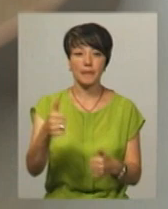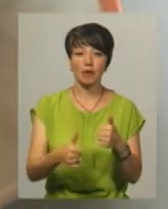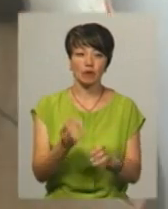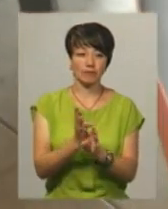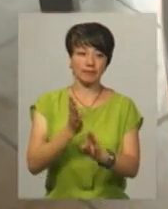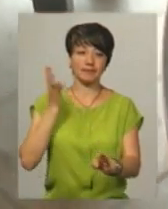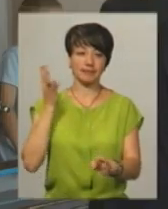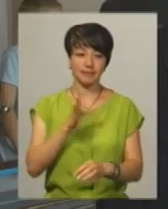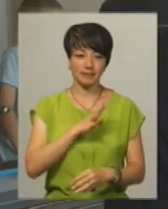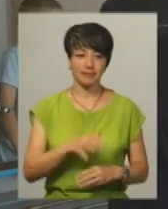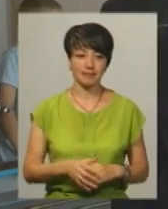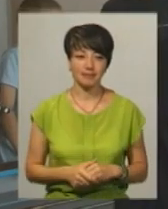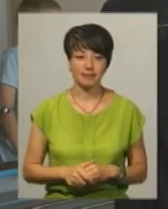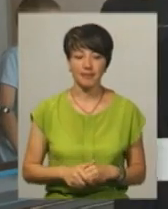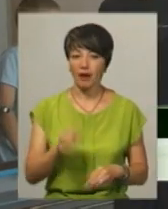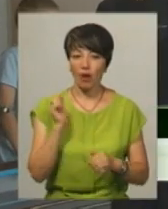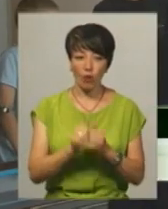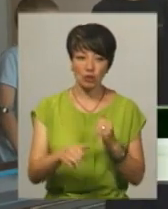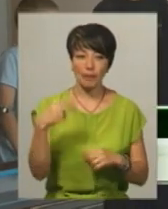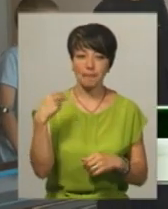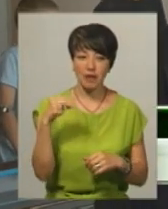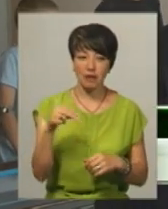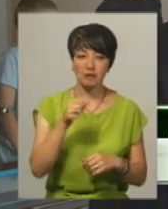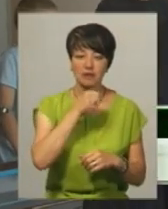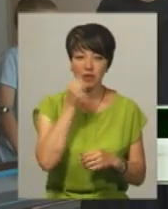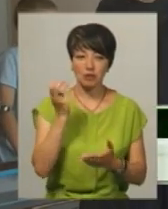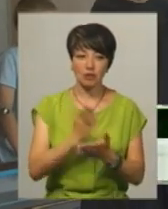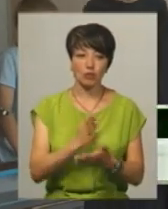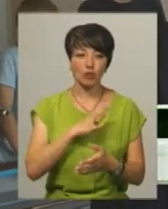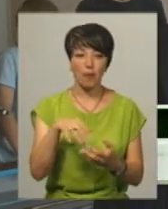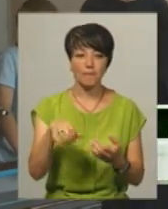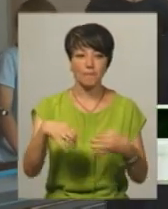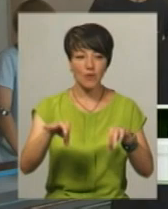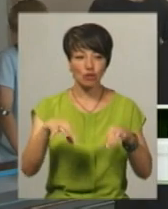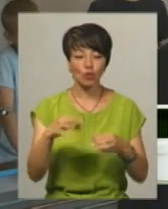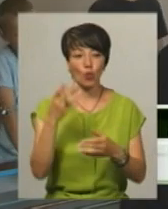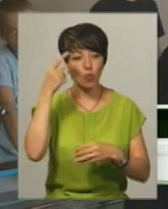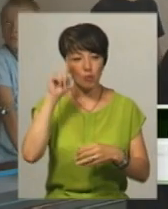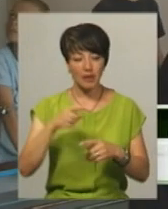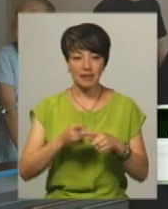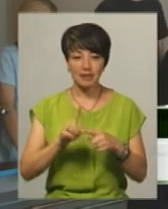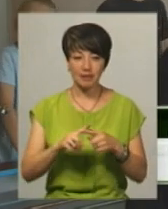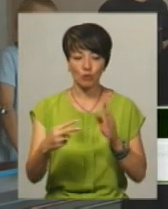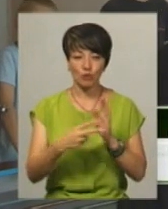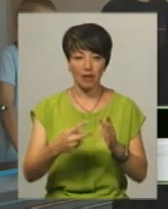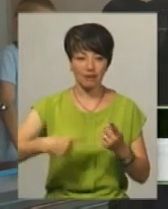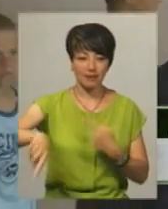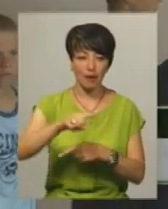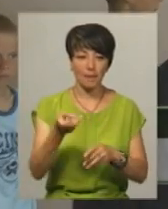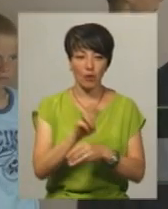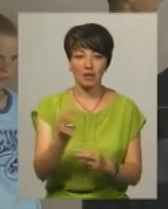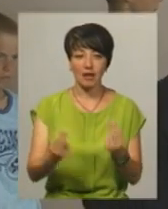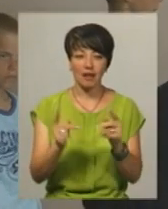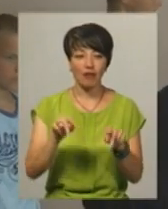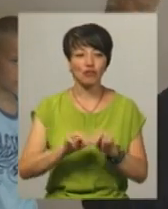шикувалися в чергу. Кожна перерва, як старші, тих, що були машинки, вже вміли включати цю трасу, приходили, гралися нею.